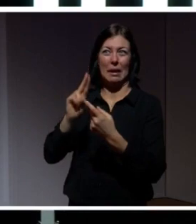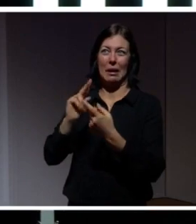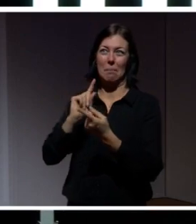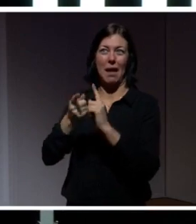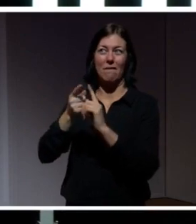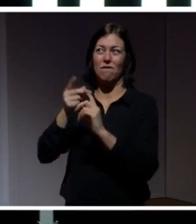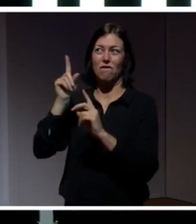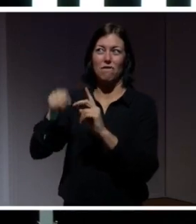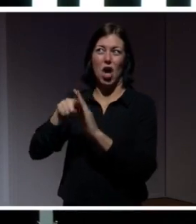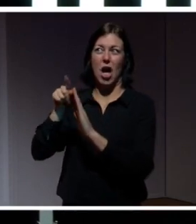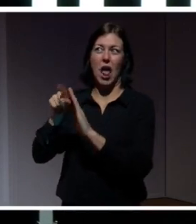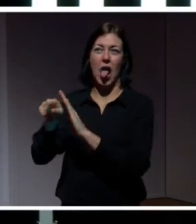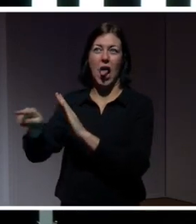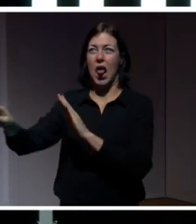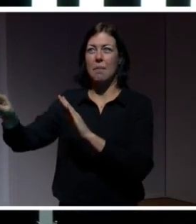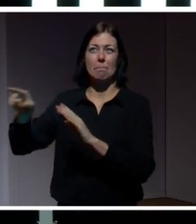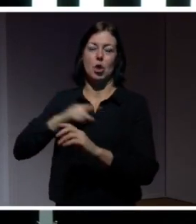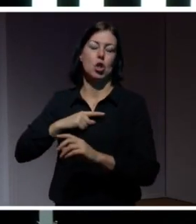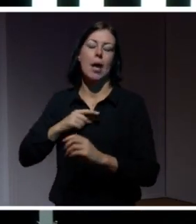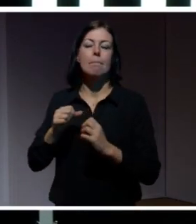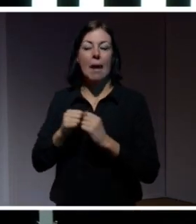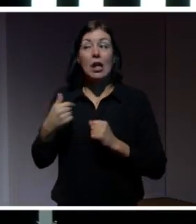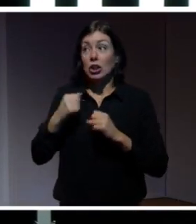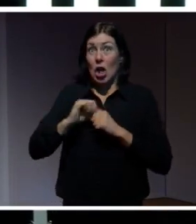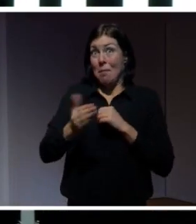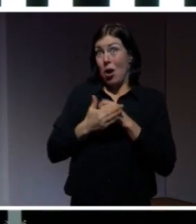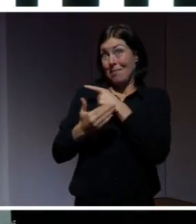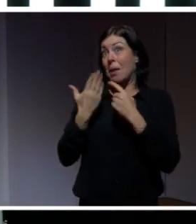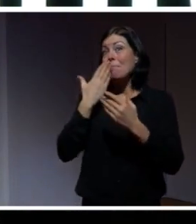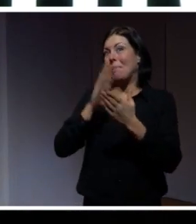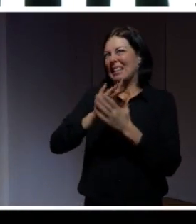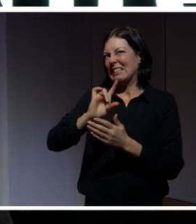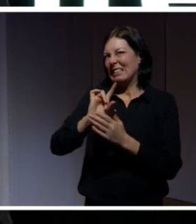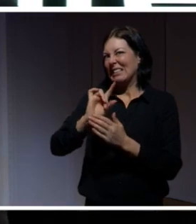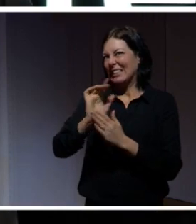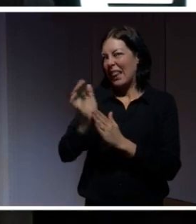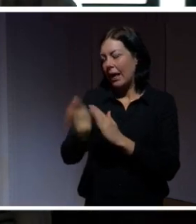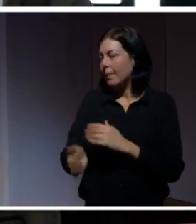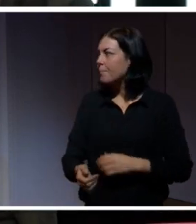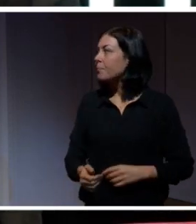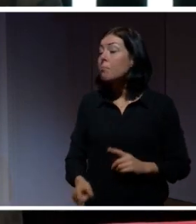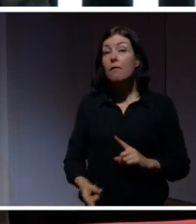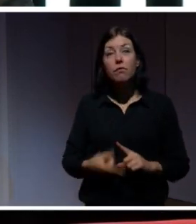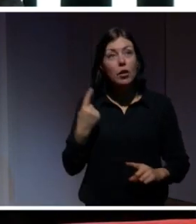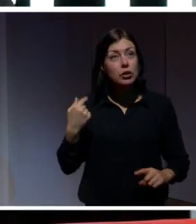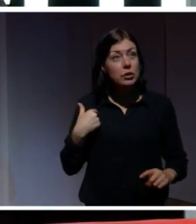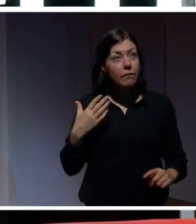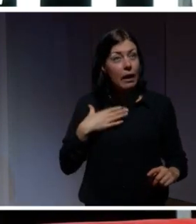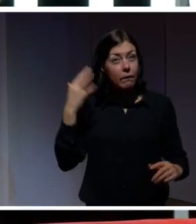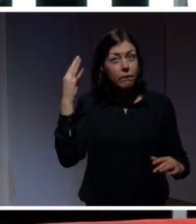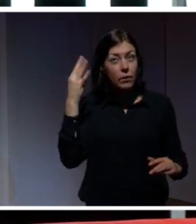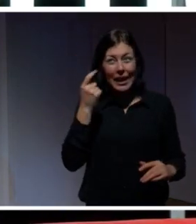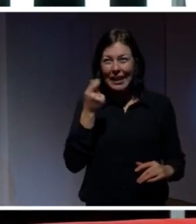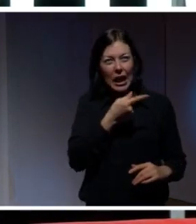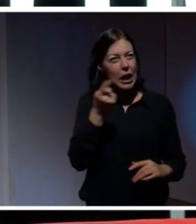till den här bilden lite senare i presentationen. Men innan det så skulle jag bara vilja fundera över, jag tänker inte be er